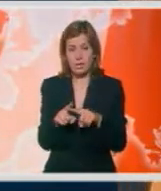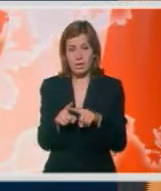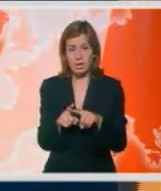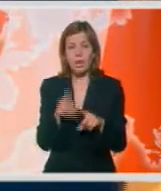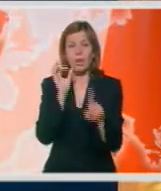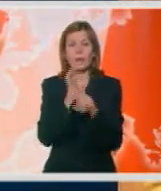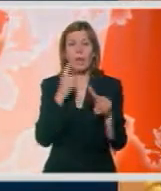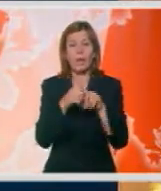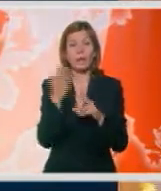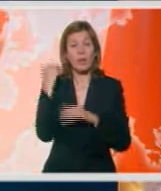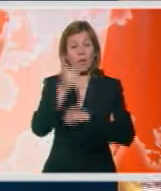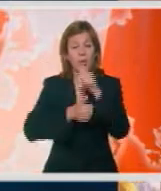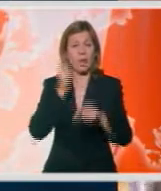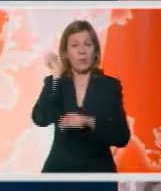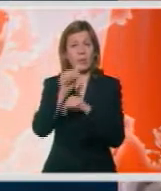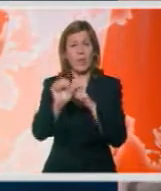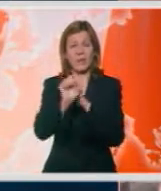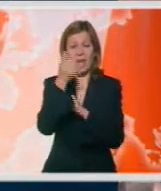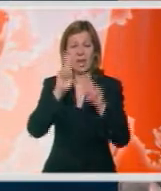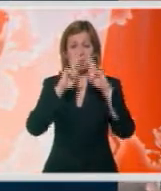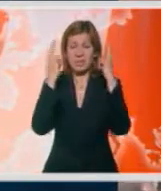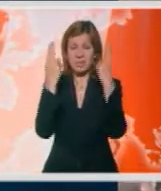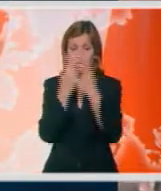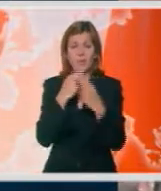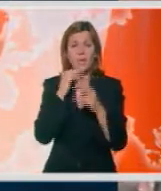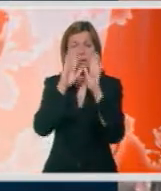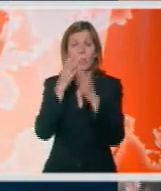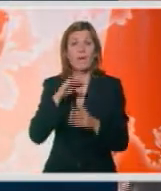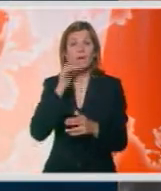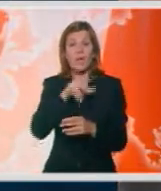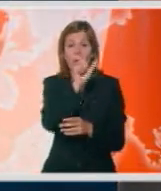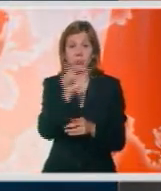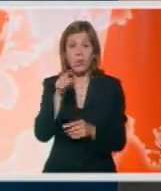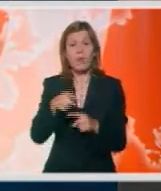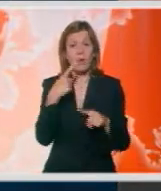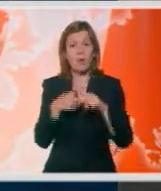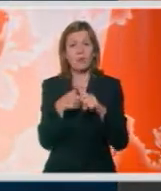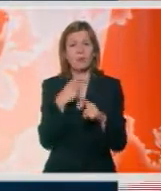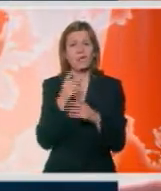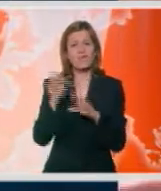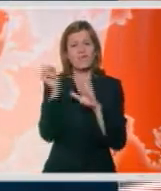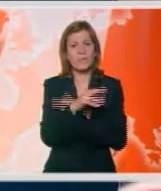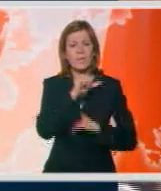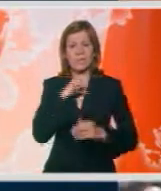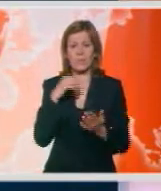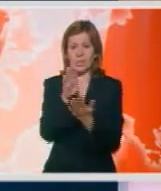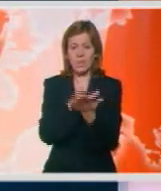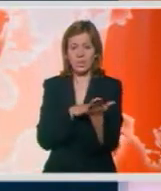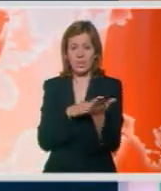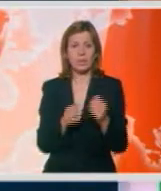Phil Helmut je tokom godina pobedio na 11 svetskih šampionata, više nego i kod drugi, ali je ovoga puta eliminisan na samog početku.